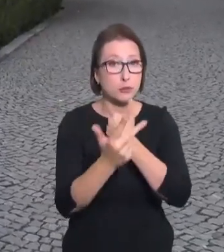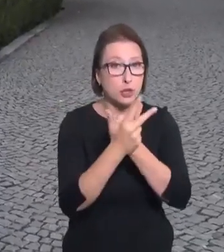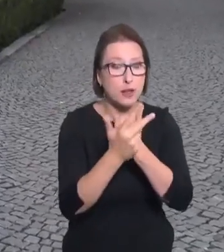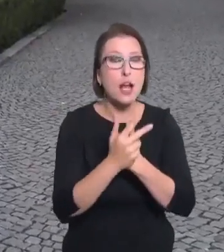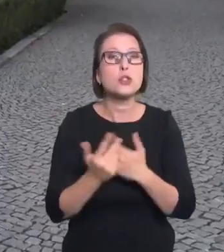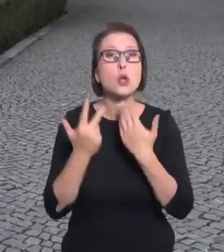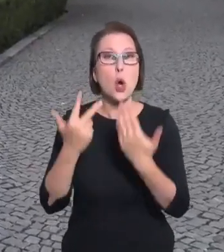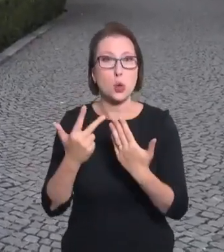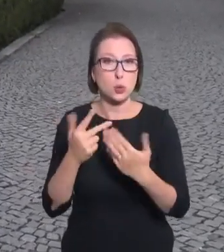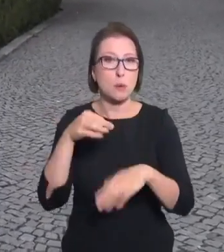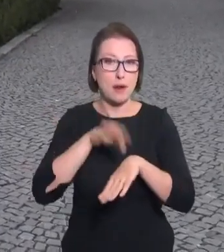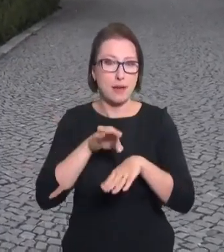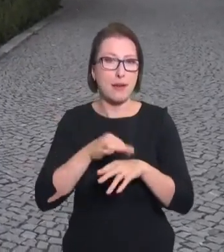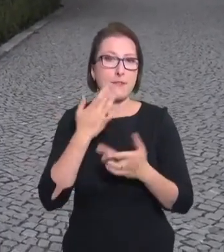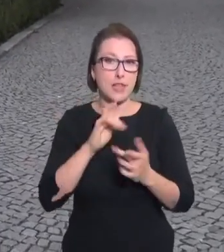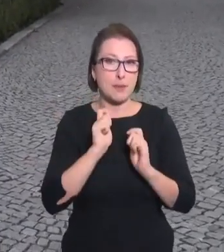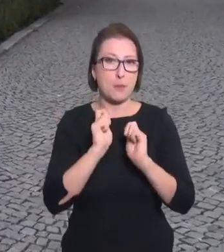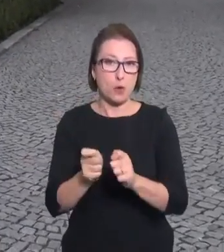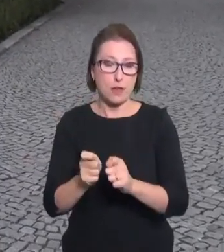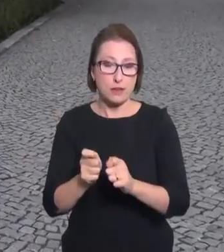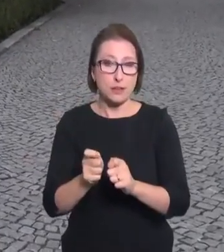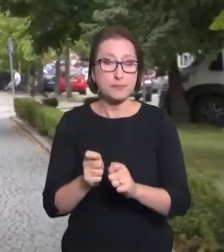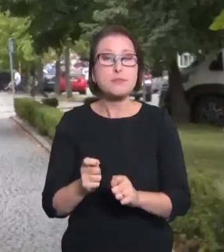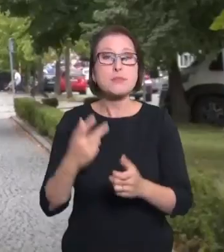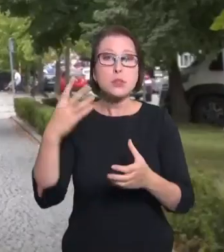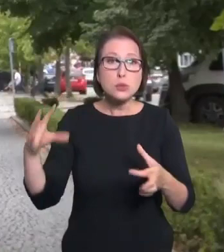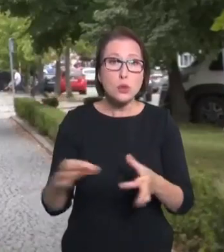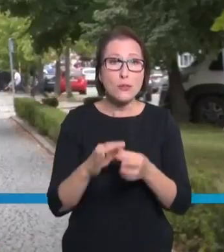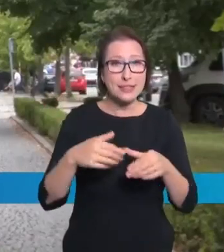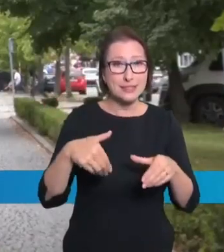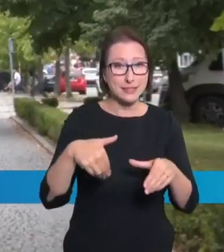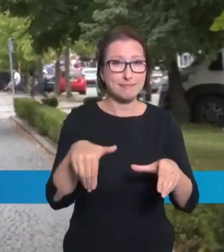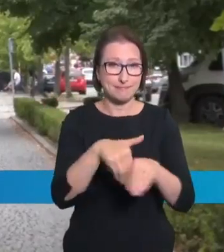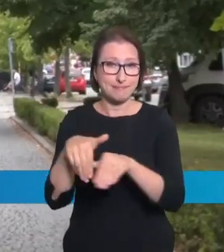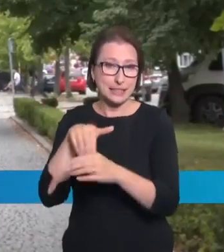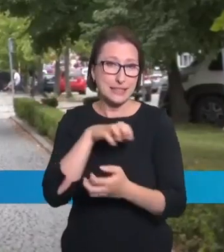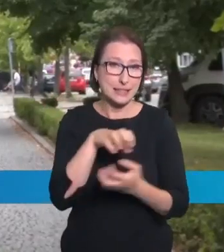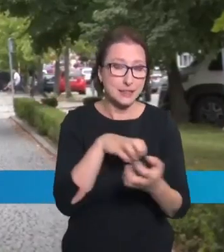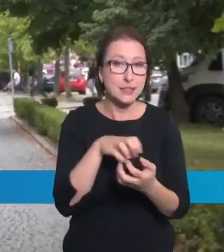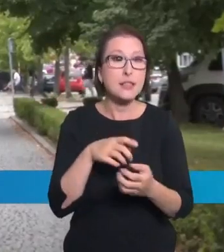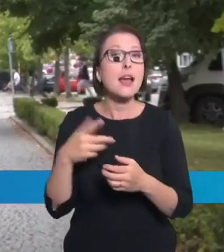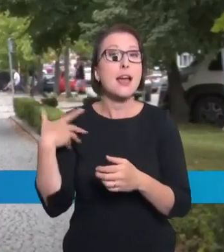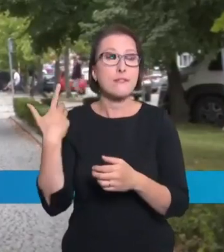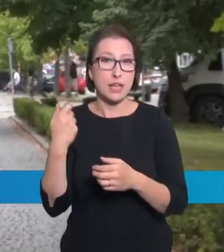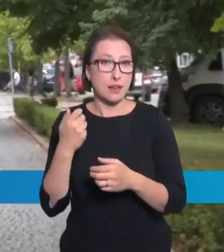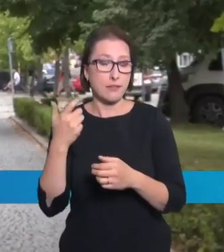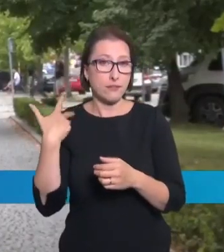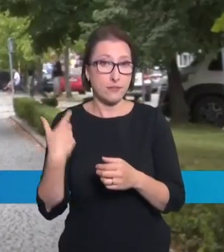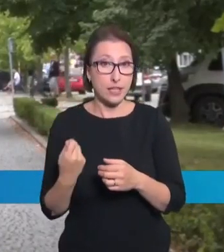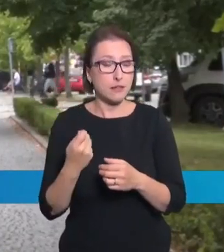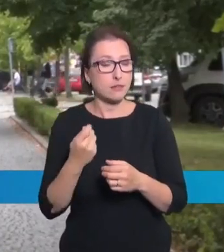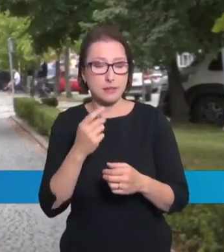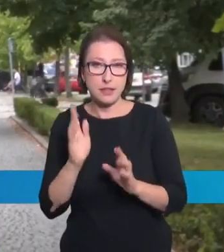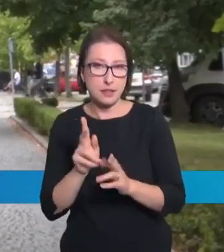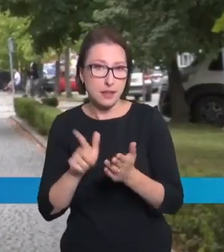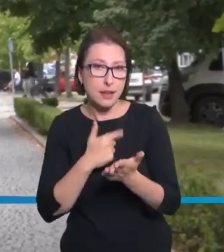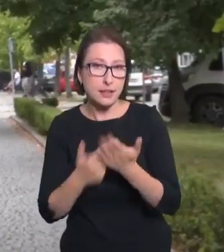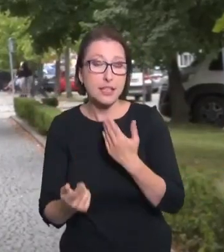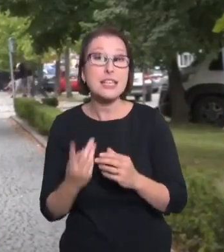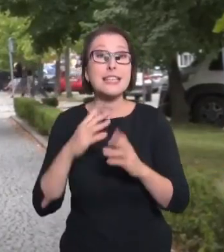krize personální, několiv ekonomická. Budeme mít pouze čtyři lékaře a s tímto počtem nejsme schopni